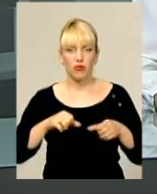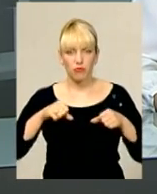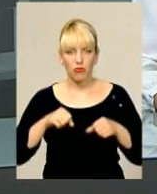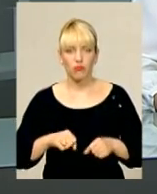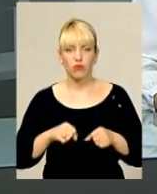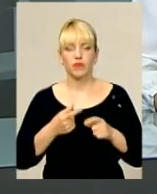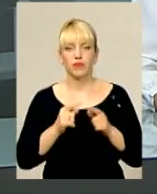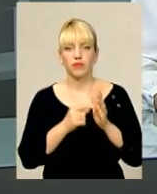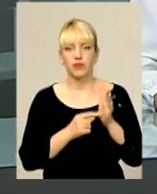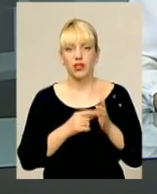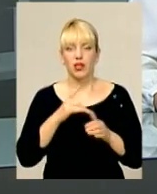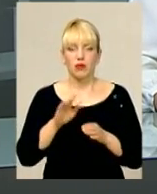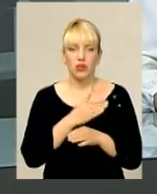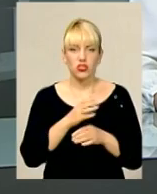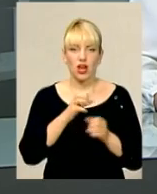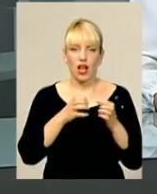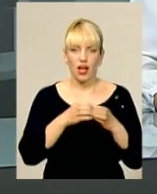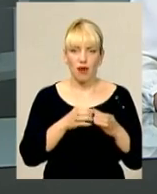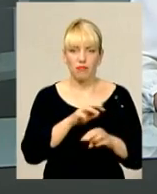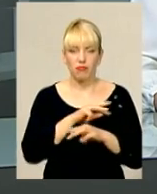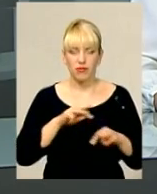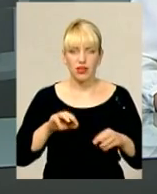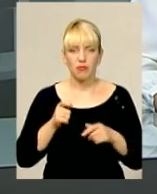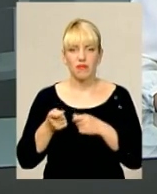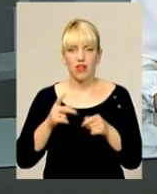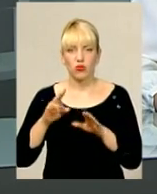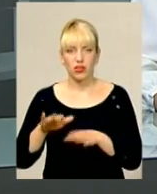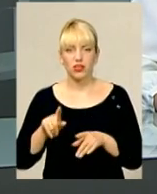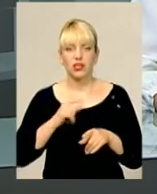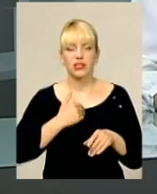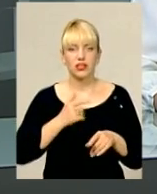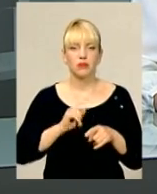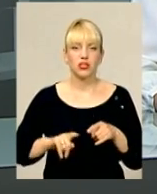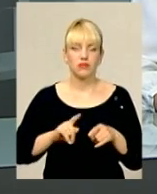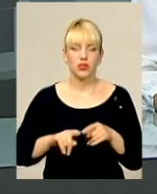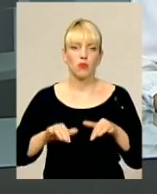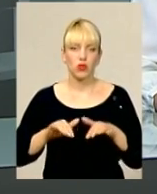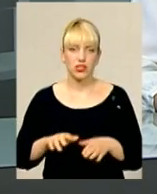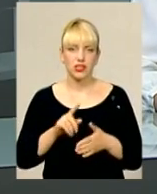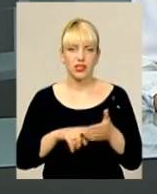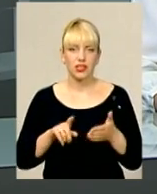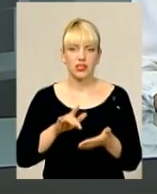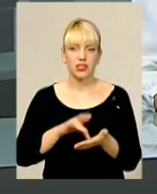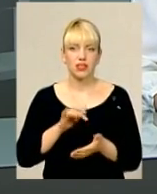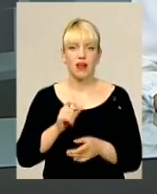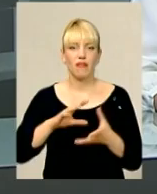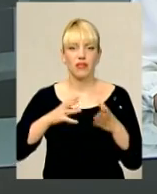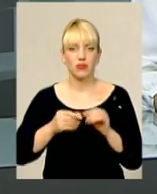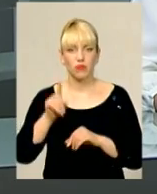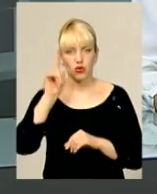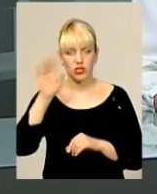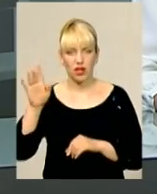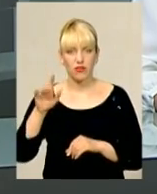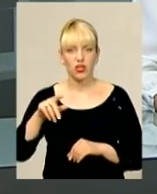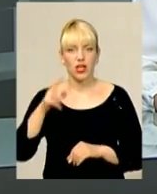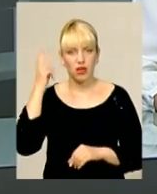Кабміном і владою на місцях. Кажуть, так хотіли пришвидшити процес децентралізації. В результаті прославили Хмельниччину на всю